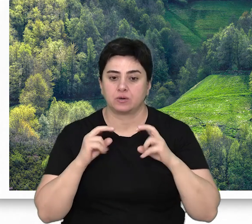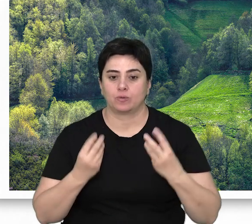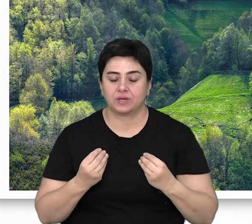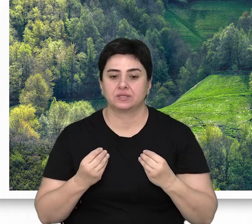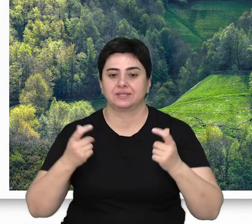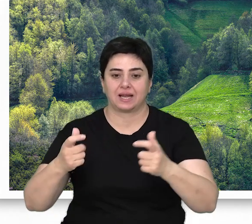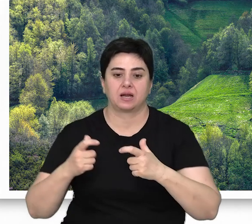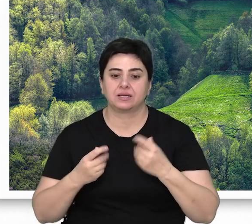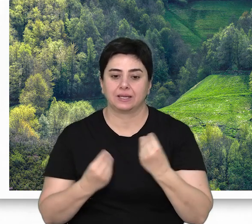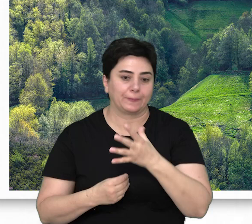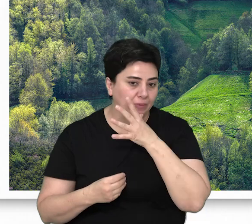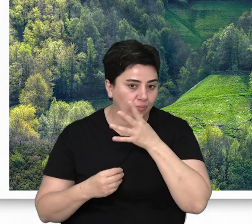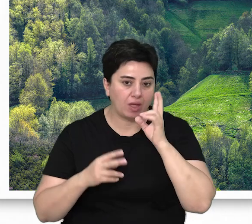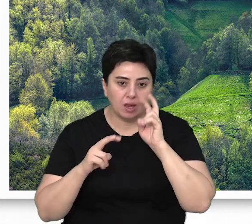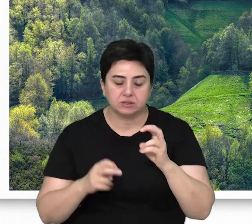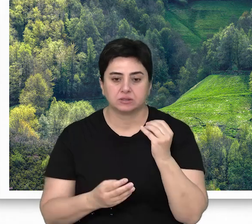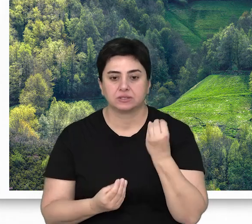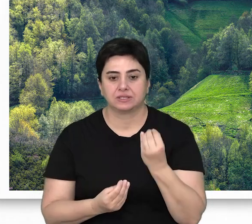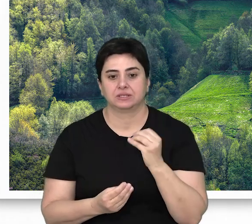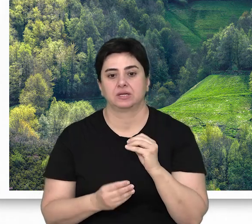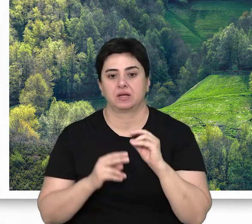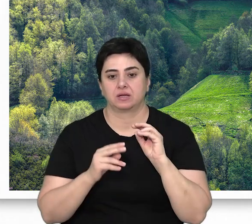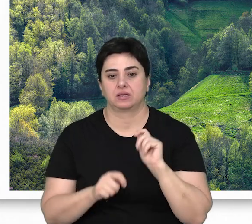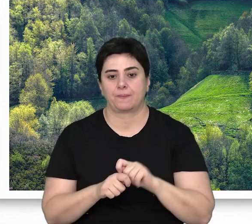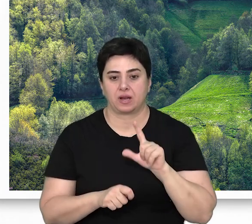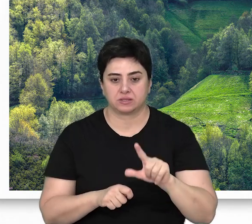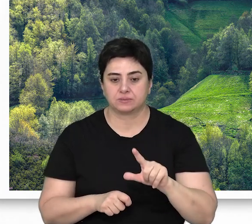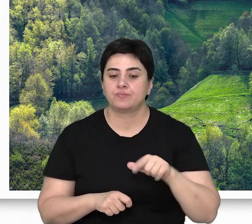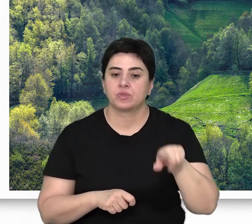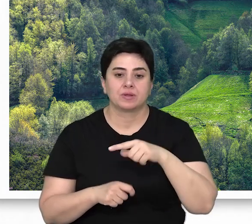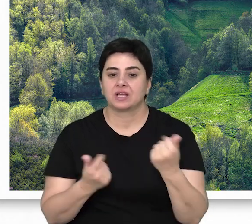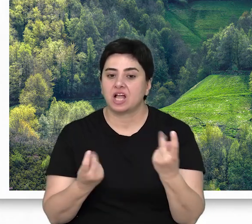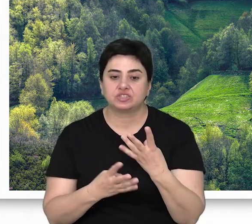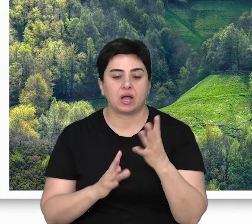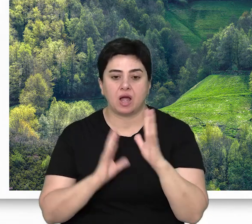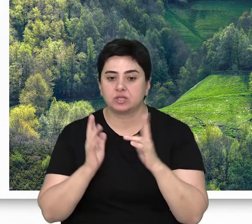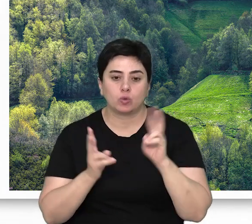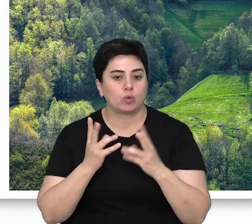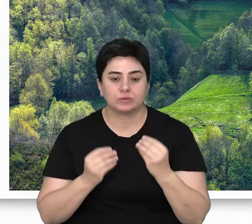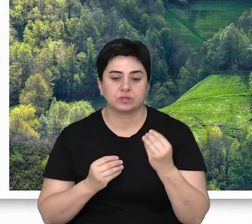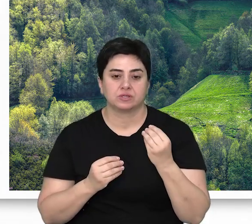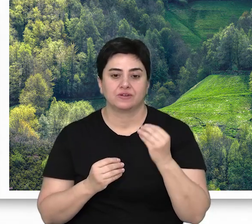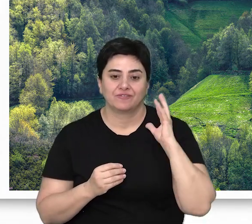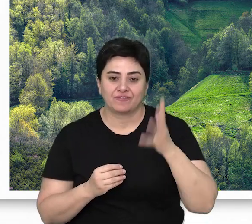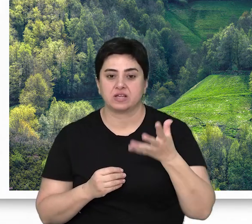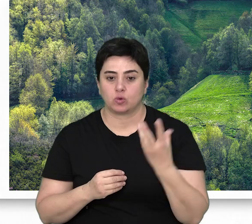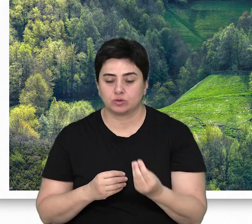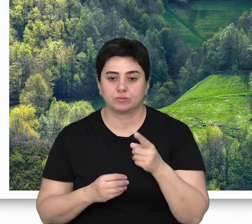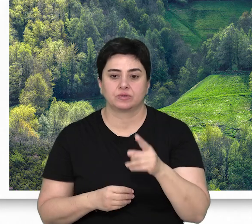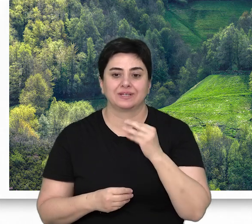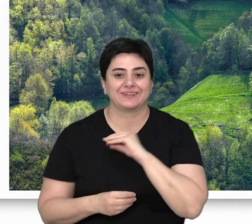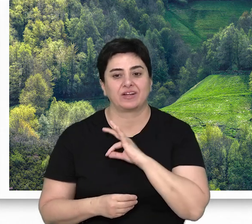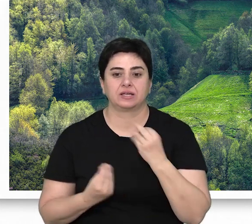için yerel koşullar hakkında ayrıntılı bilgiye gereksinim vardır. Miktarın belirlenmesinde genel kural ne kadar çok